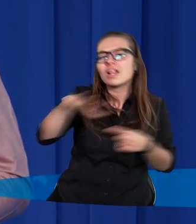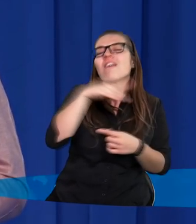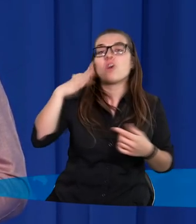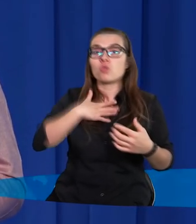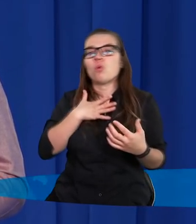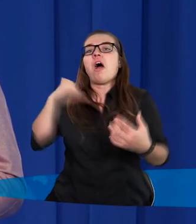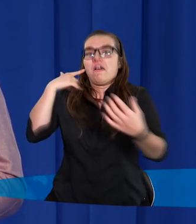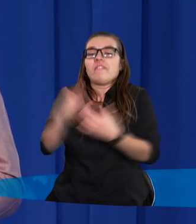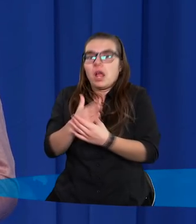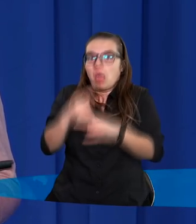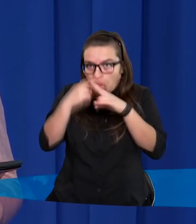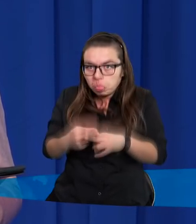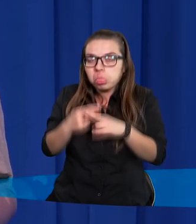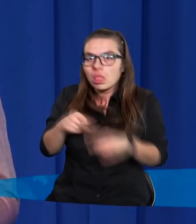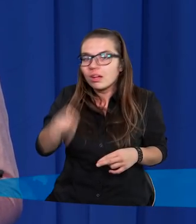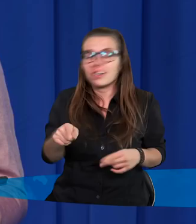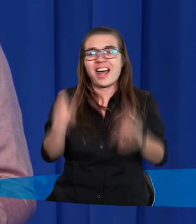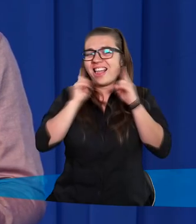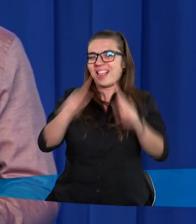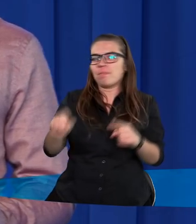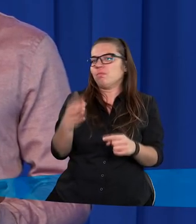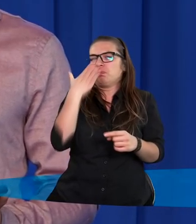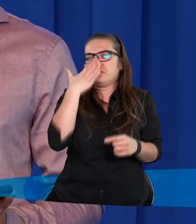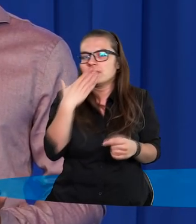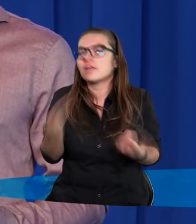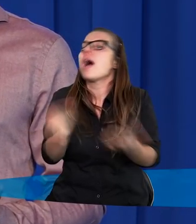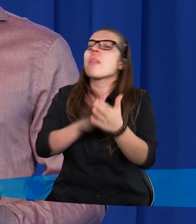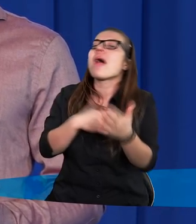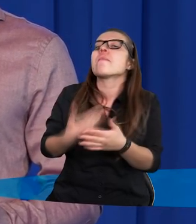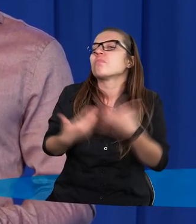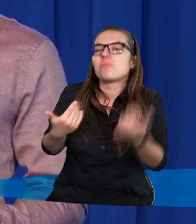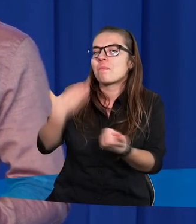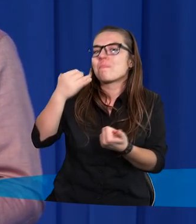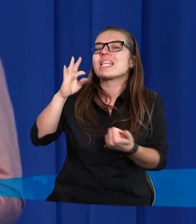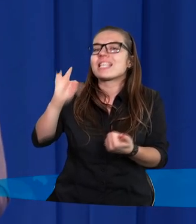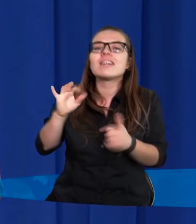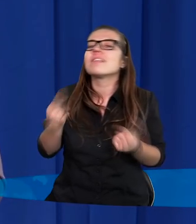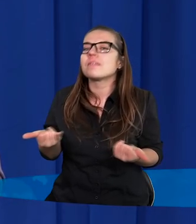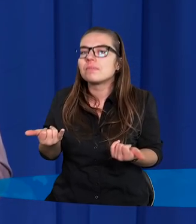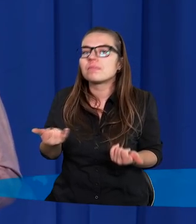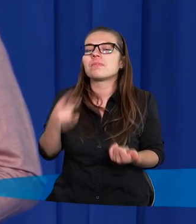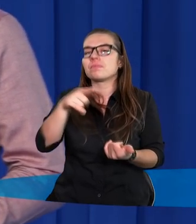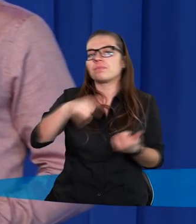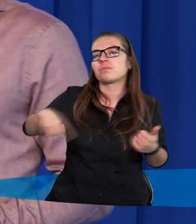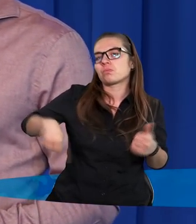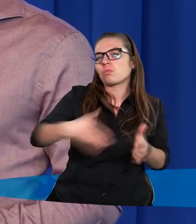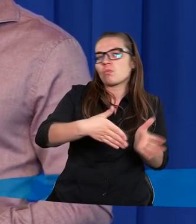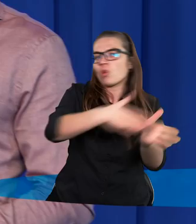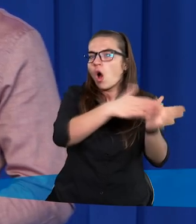w nie od zawsze, a nie jest tak do końca. No na przykład Corrida.